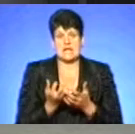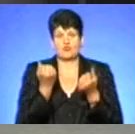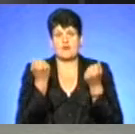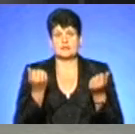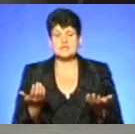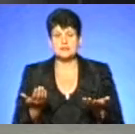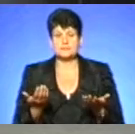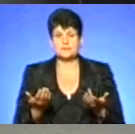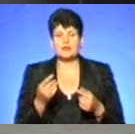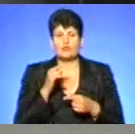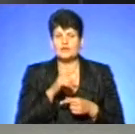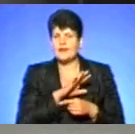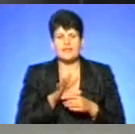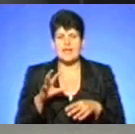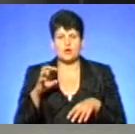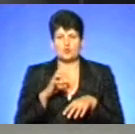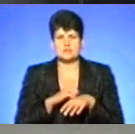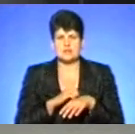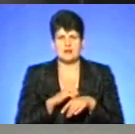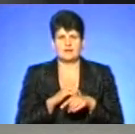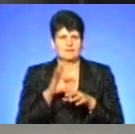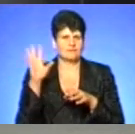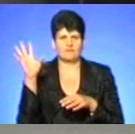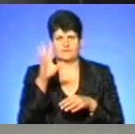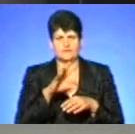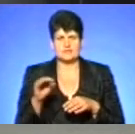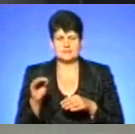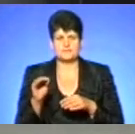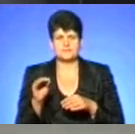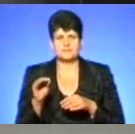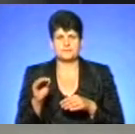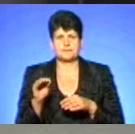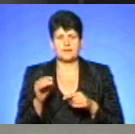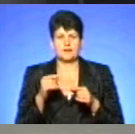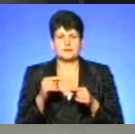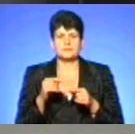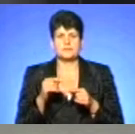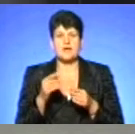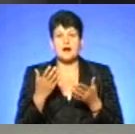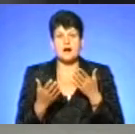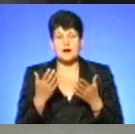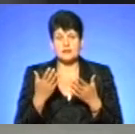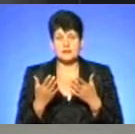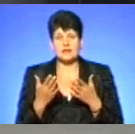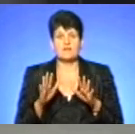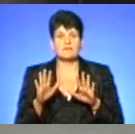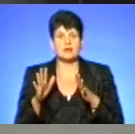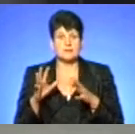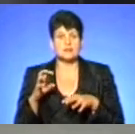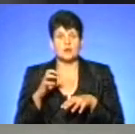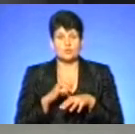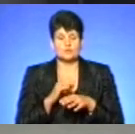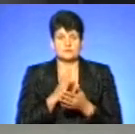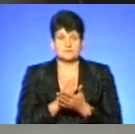випадки укусів існують. Де найчастіше можна і зустріти? Які місць варто уникати взагалі? Гадюка, звичайна, біотоп поширені